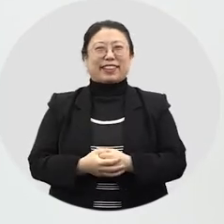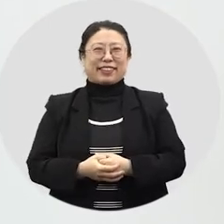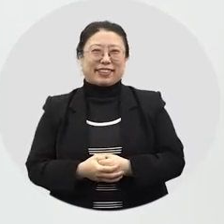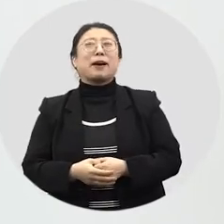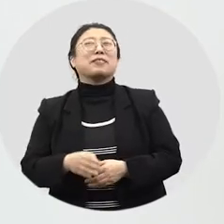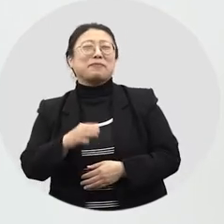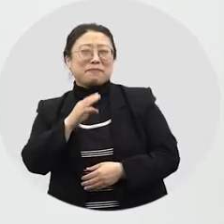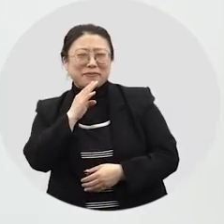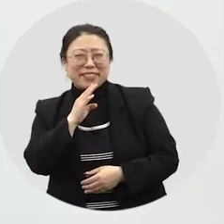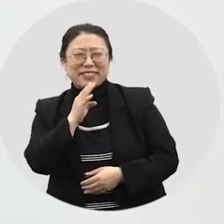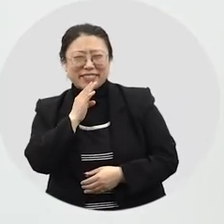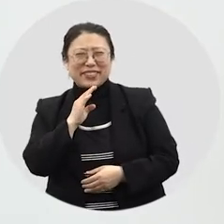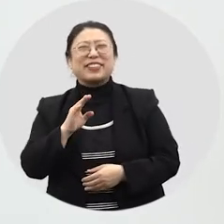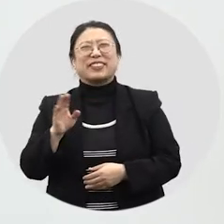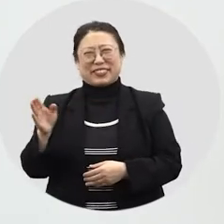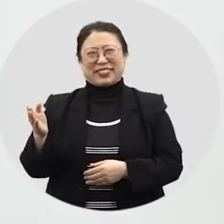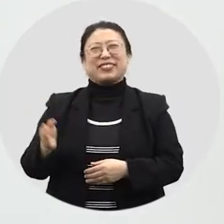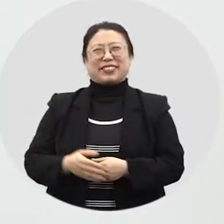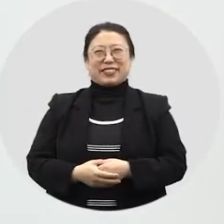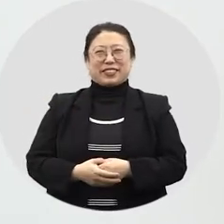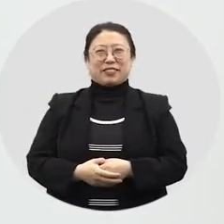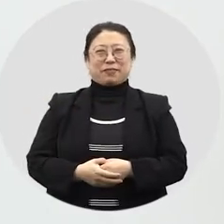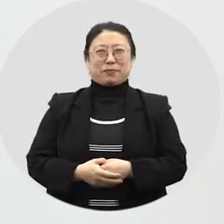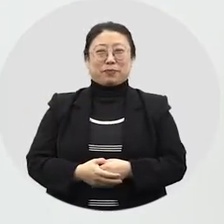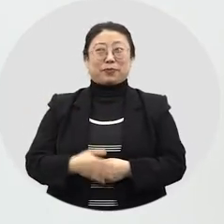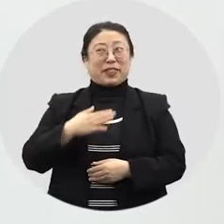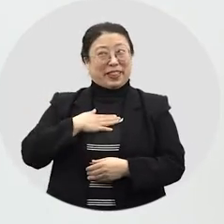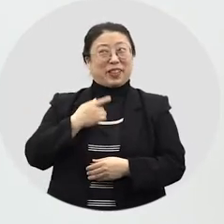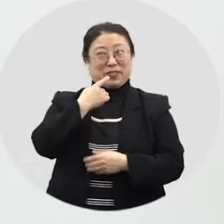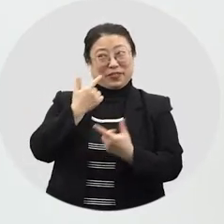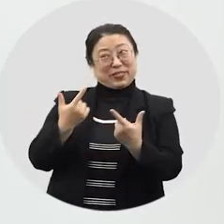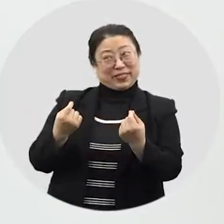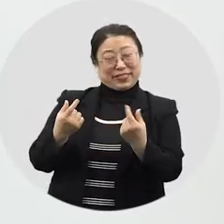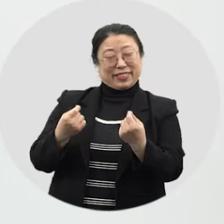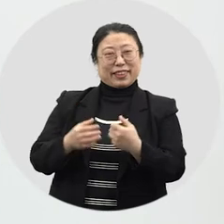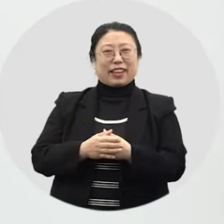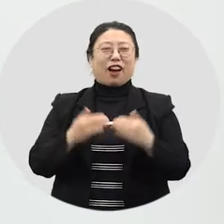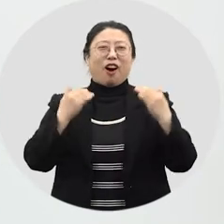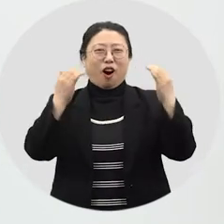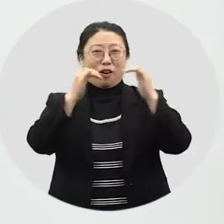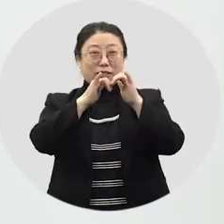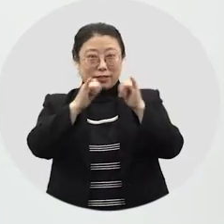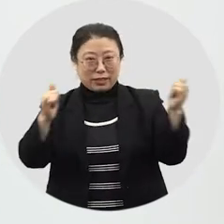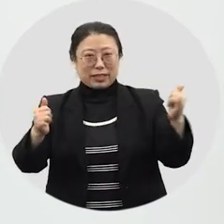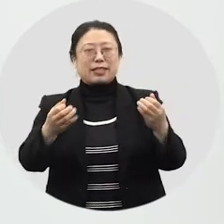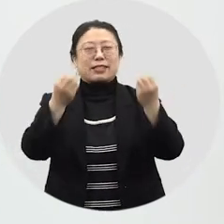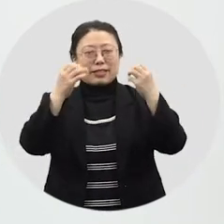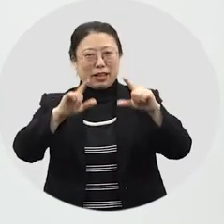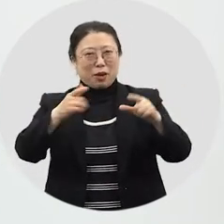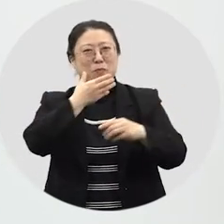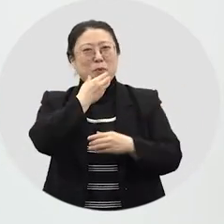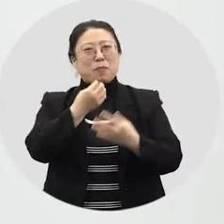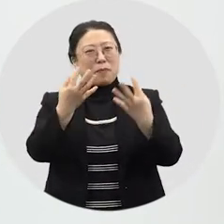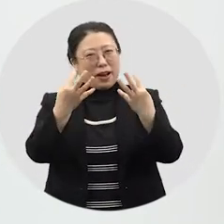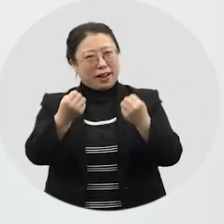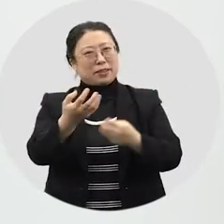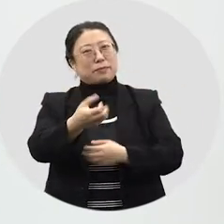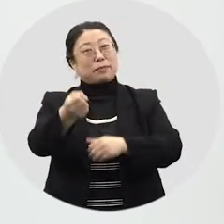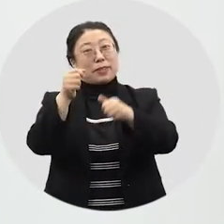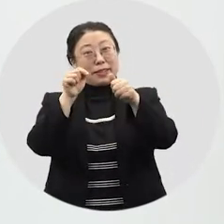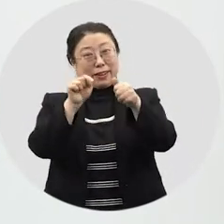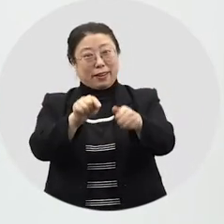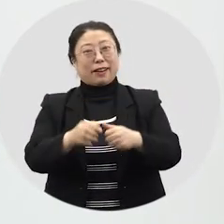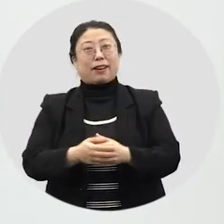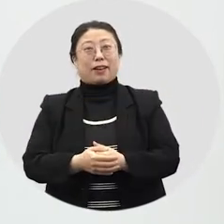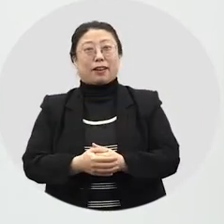거예요. 맞아요. 누리달. 사실 선생님도 그래요. 그리고 어른들이 새해 복 많이